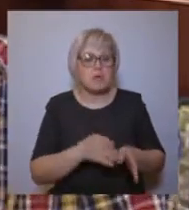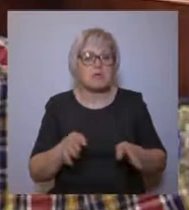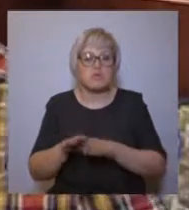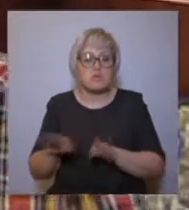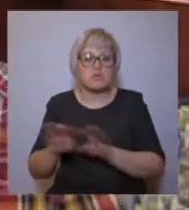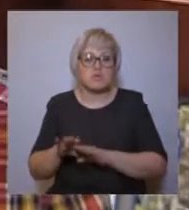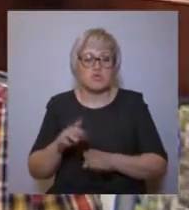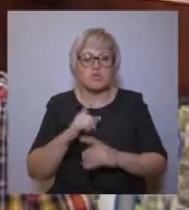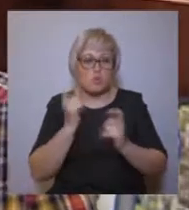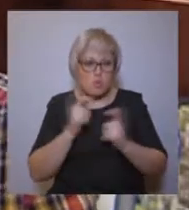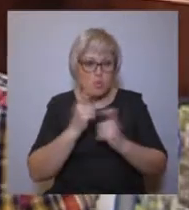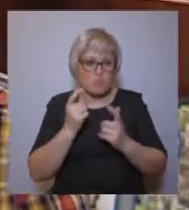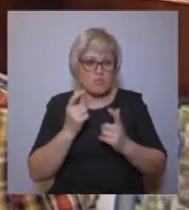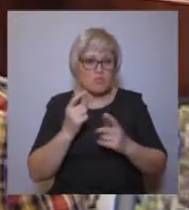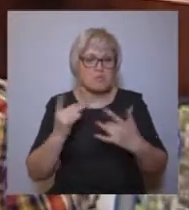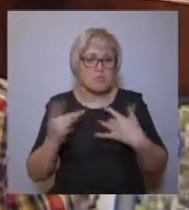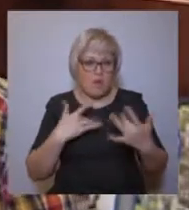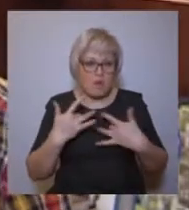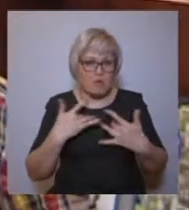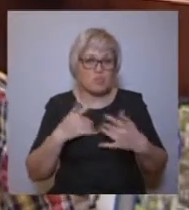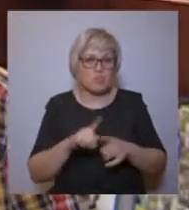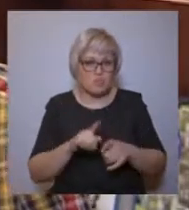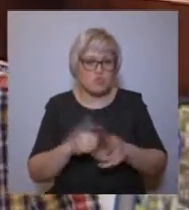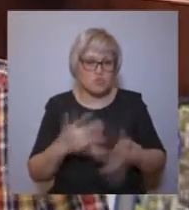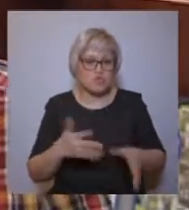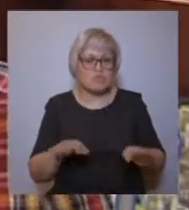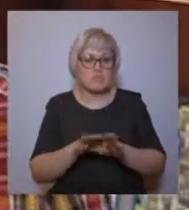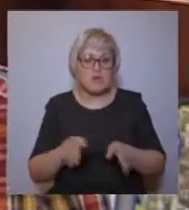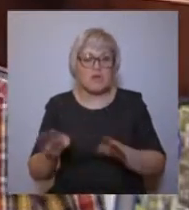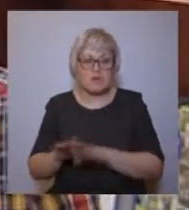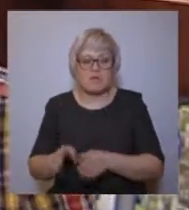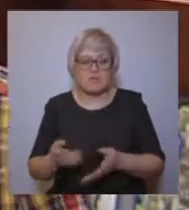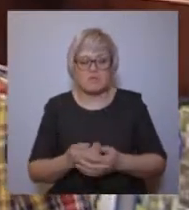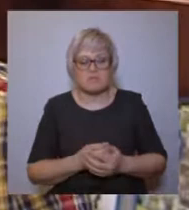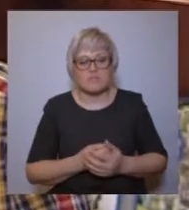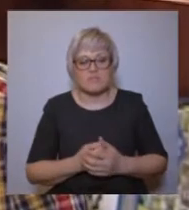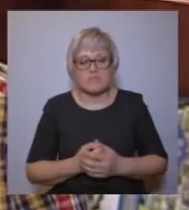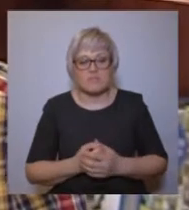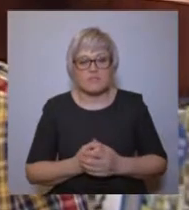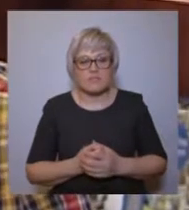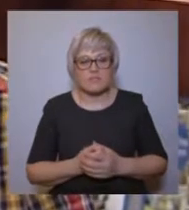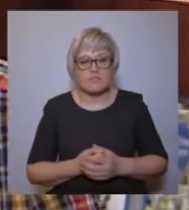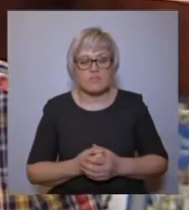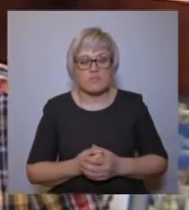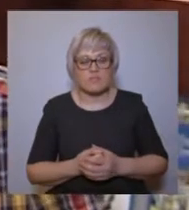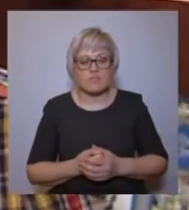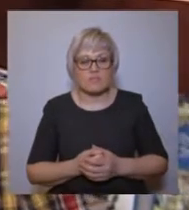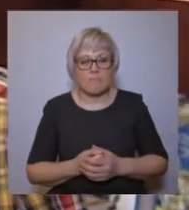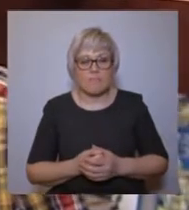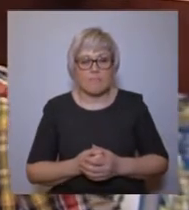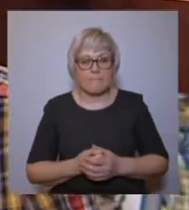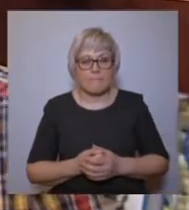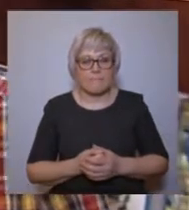дело его, и вообще его подвиги были забыты, потому что уже при его жизни, когда он последние годы